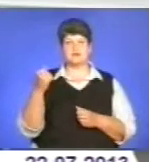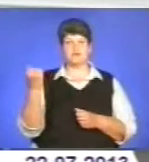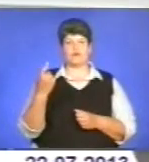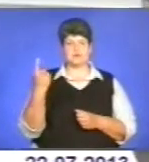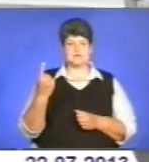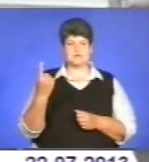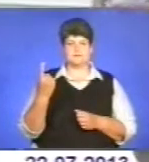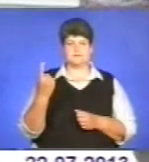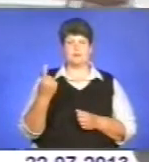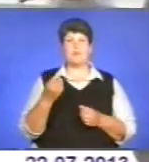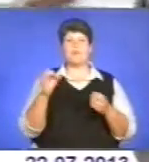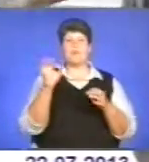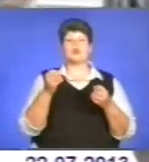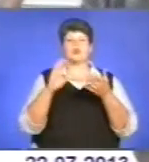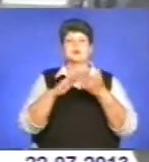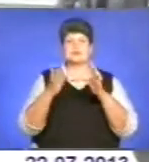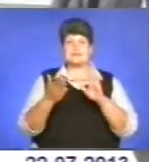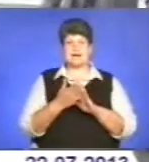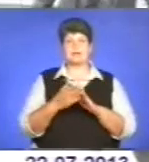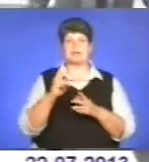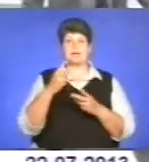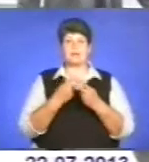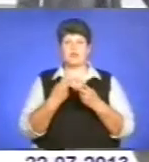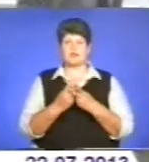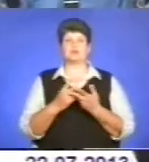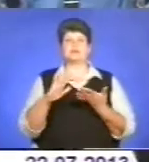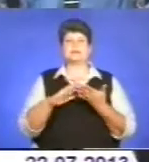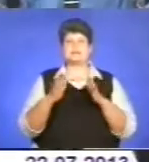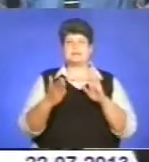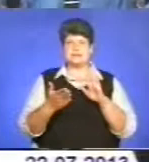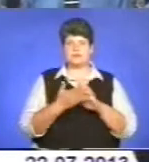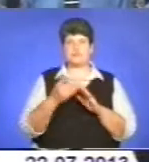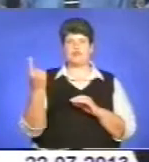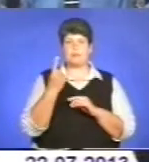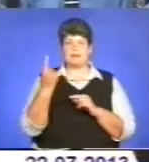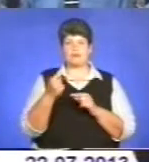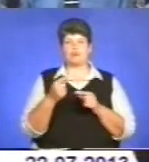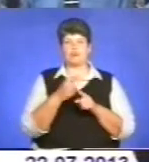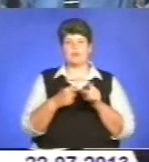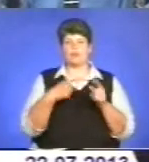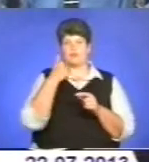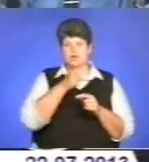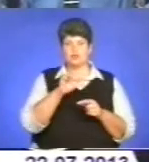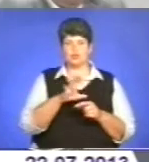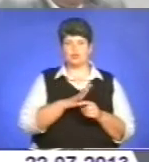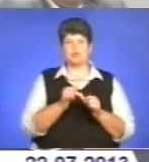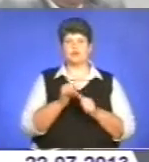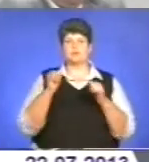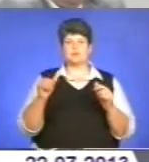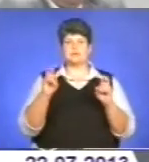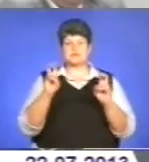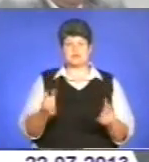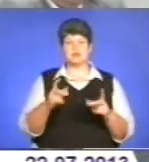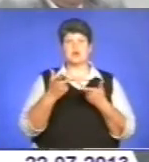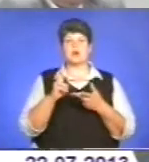Про стан криміногенної ситуації аналіз оперативно-службової діяльності у першому півріччі йшлося на розширеному засіданні колегії, яке відбулося в